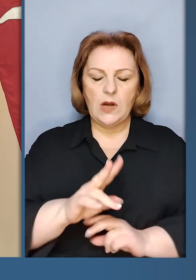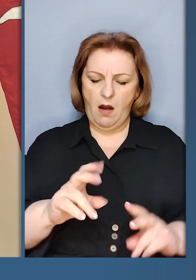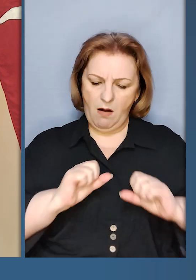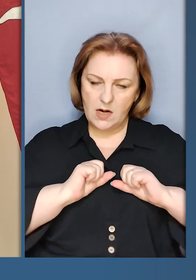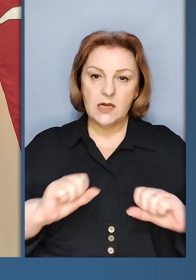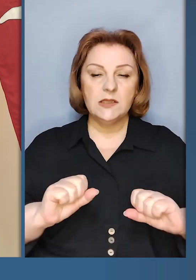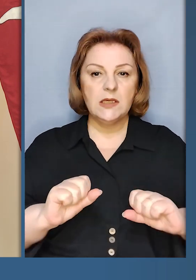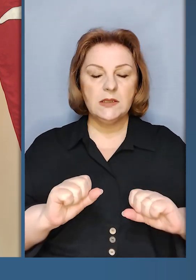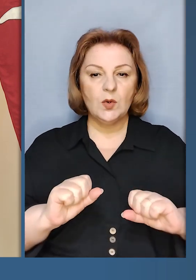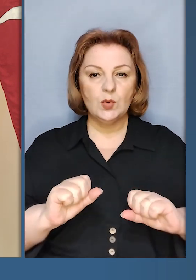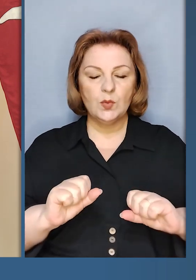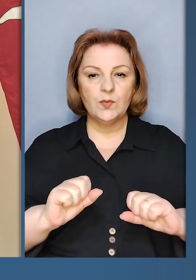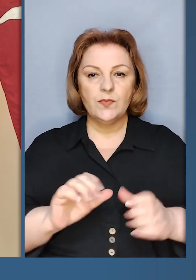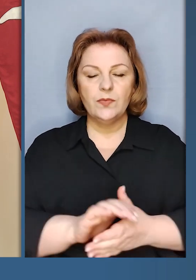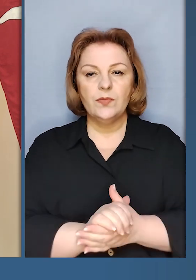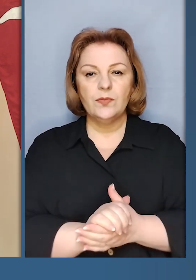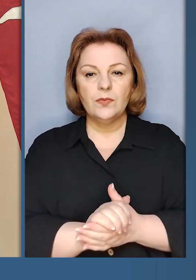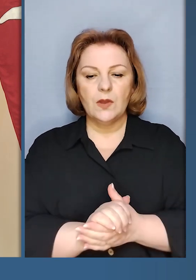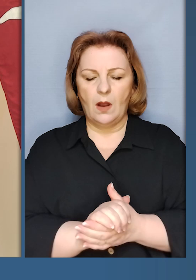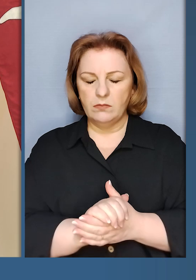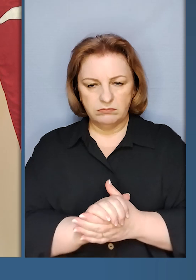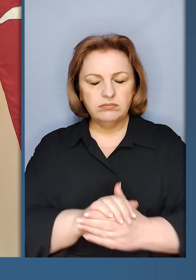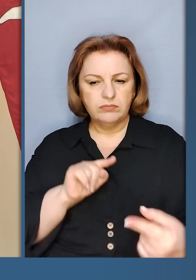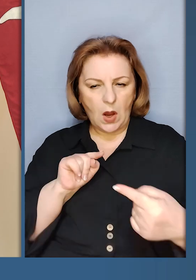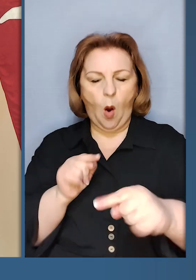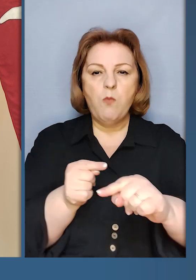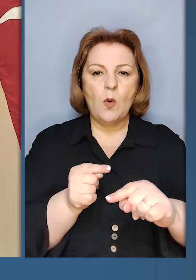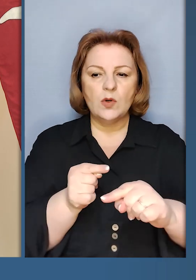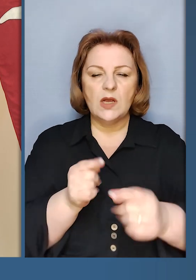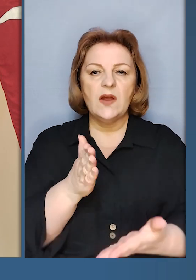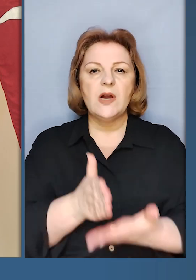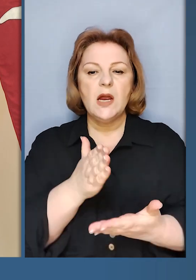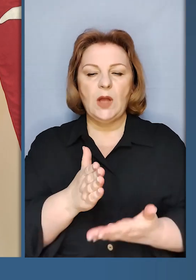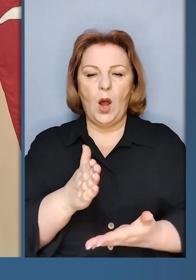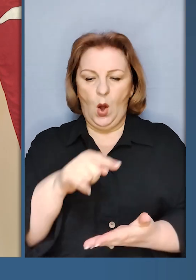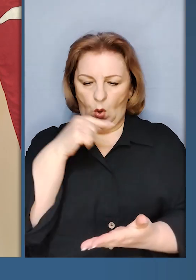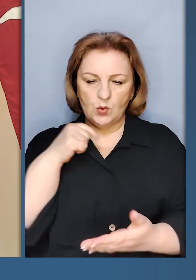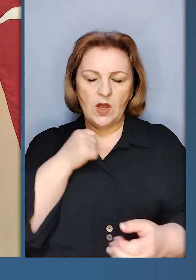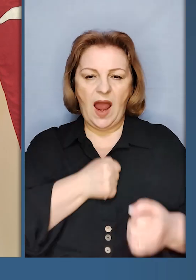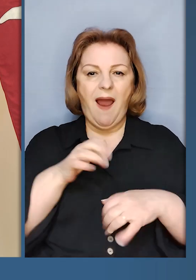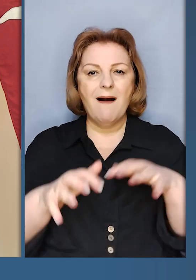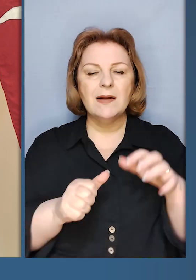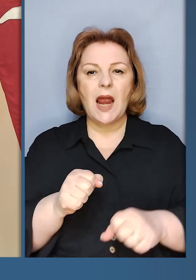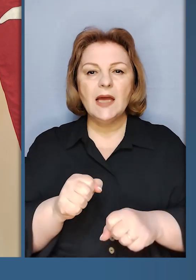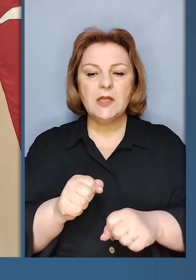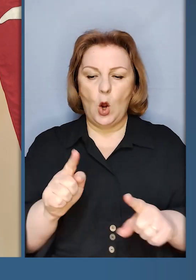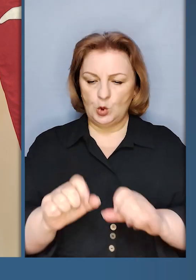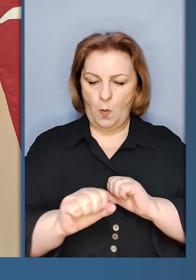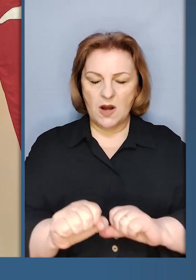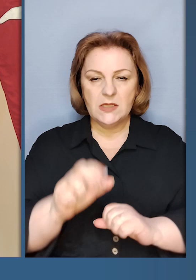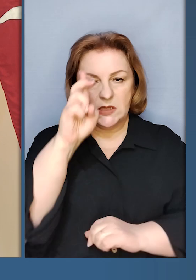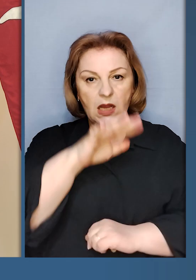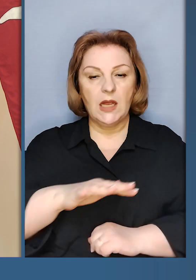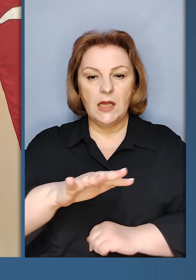героїчно ставлять опір російському агресорові, щоб захистити